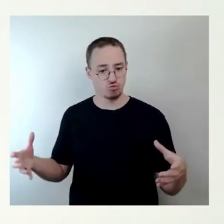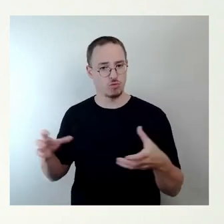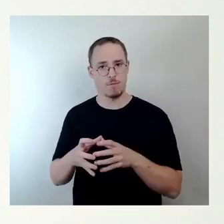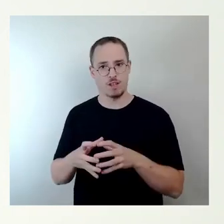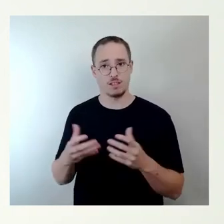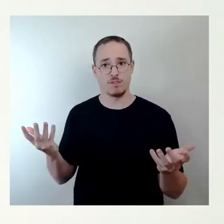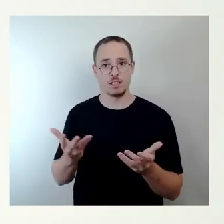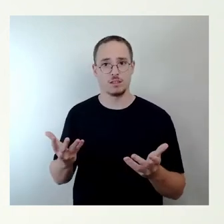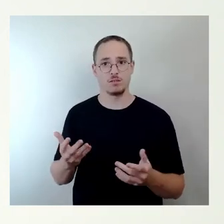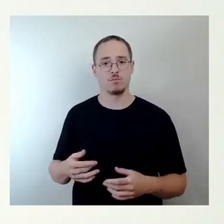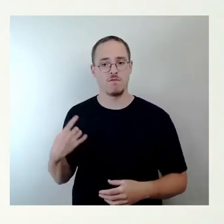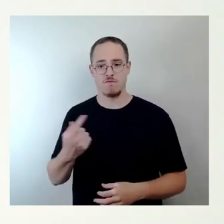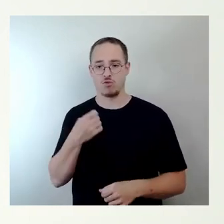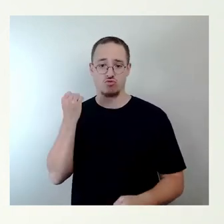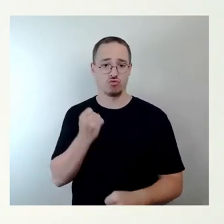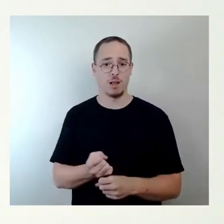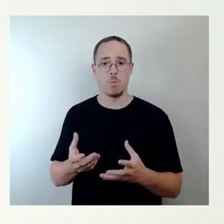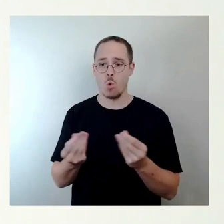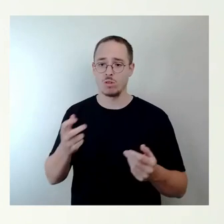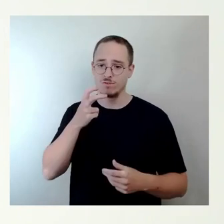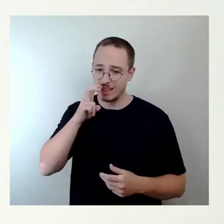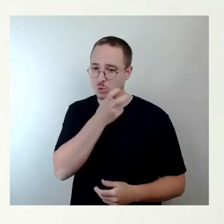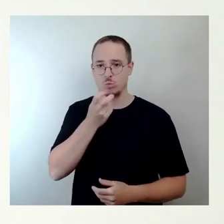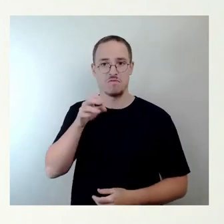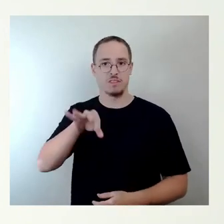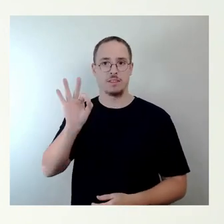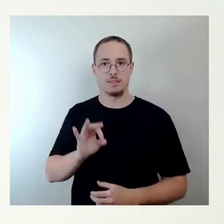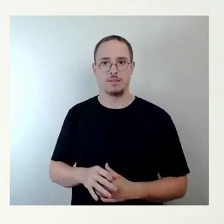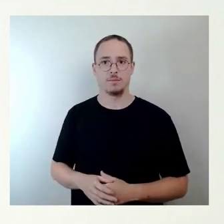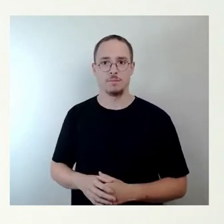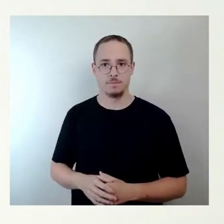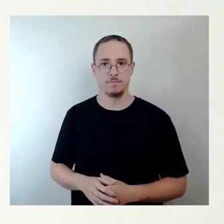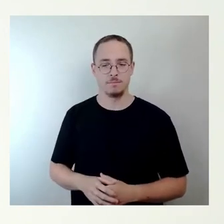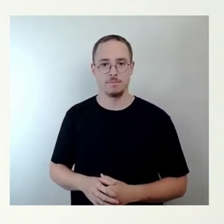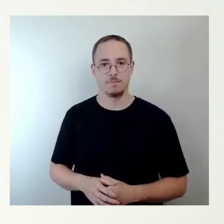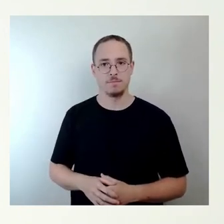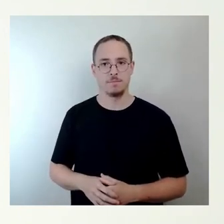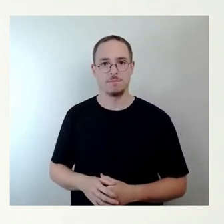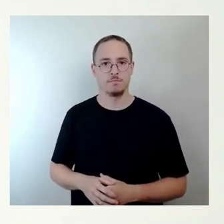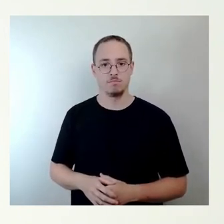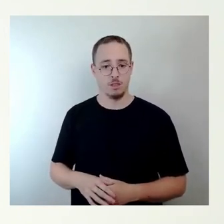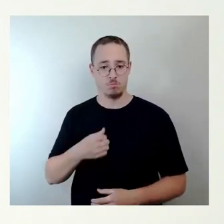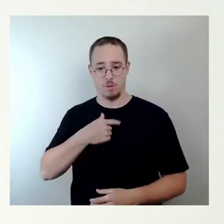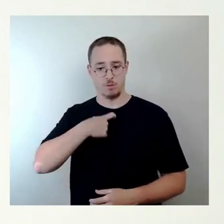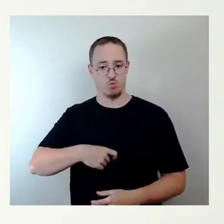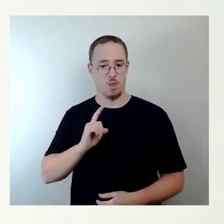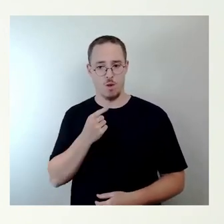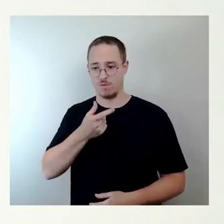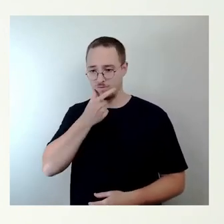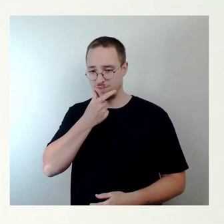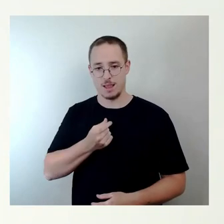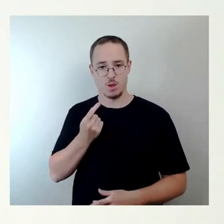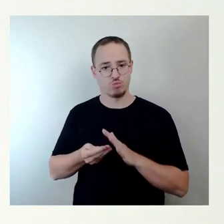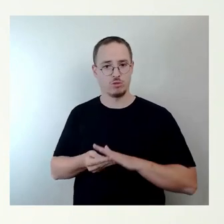ich gesucht und unterstützt, ich persönlich auch, insofern ist es völlig in Ordnung, dass wir über das Thema hier reden,